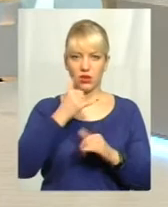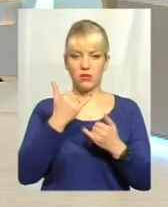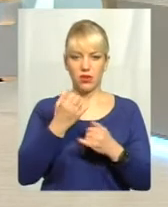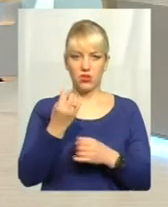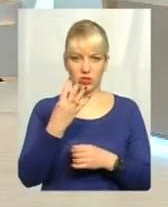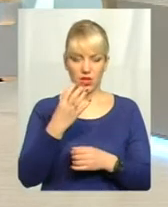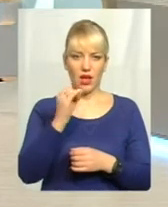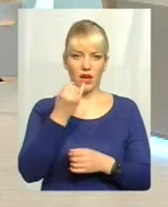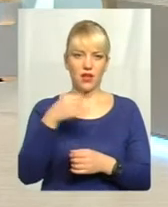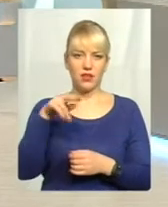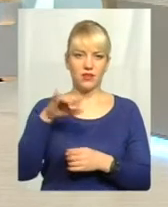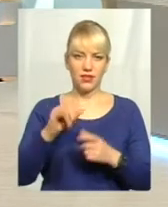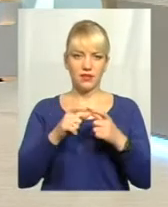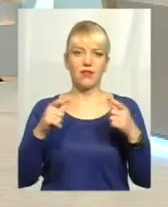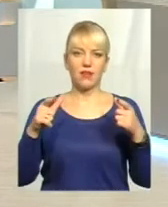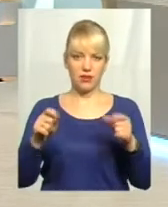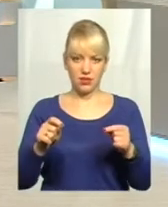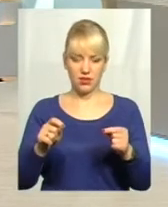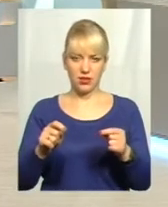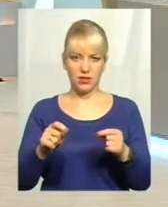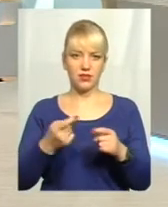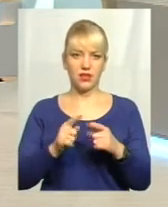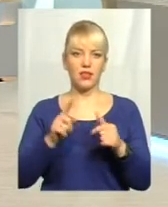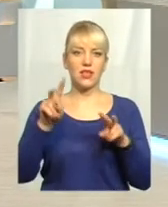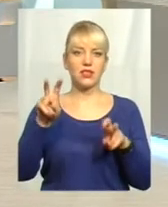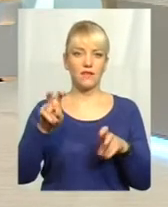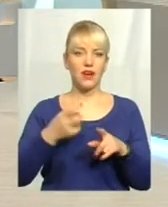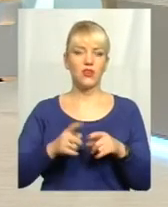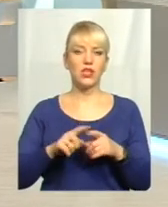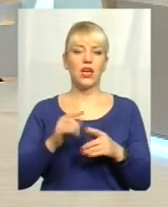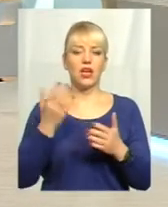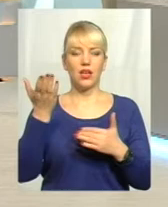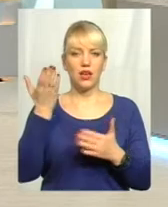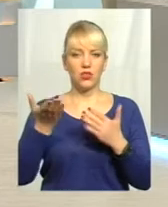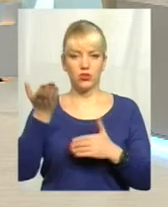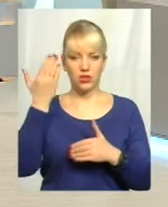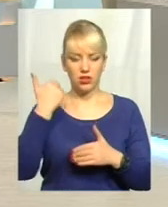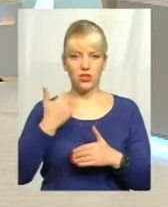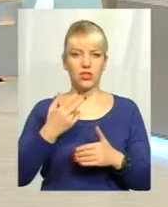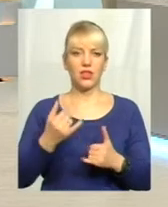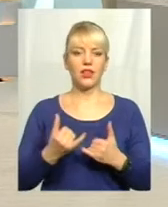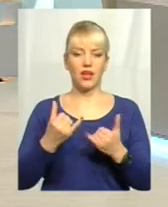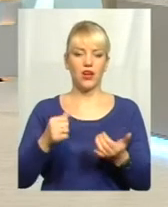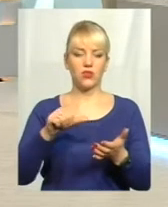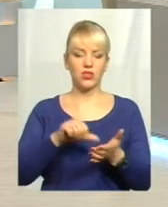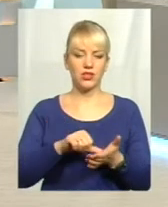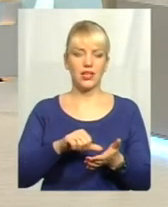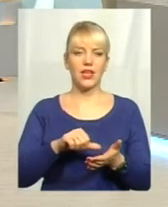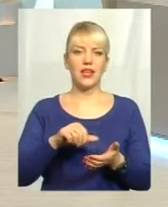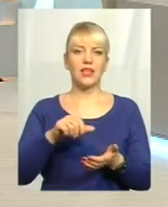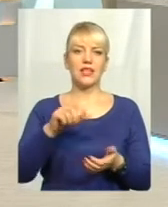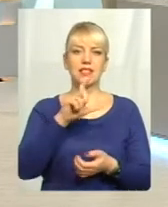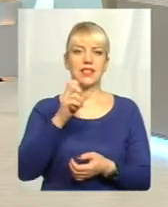-картки ще називають, так? Якщо раніше для реєстрації учасника ЗНО можна було